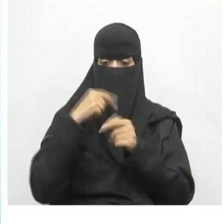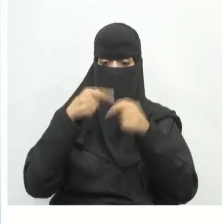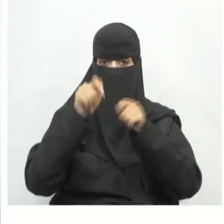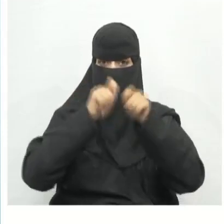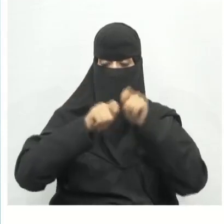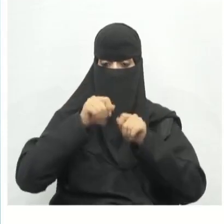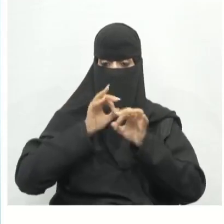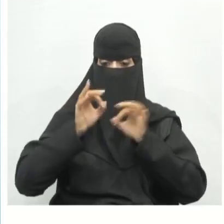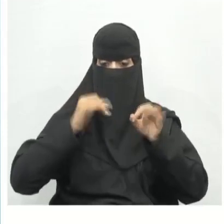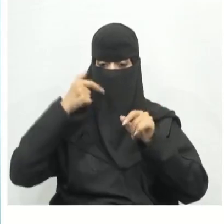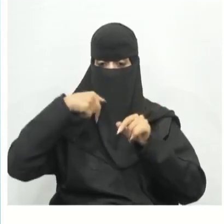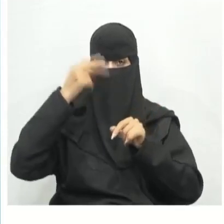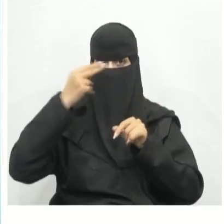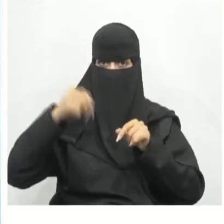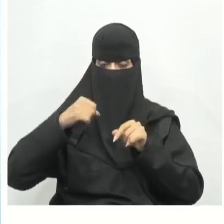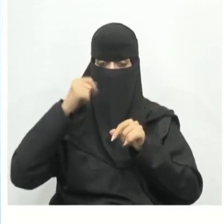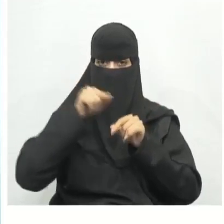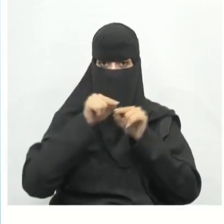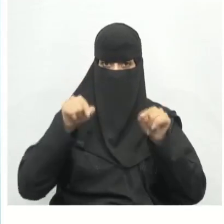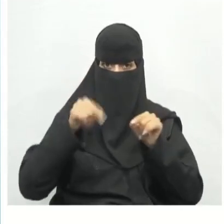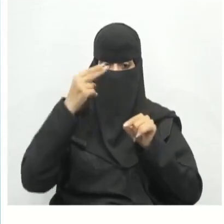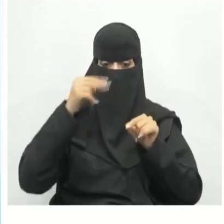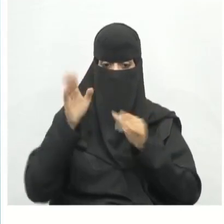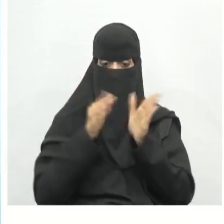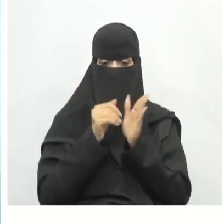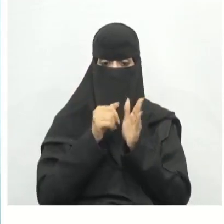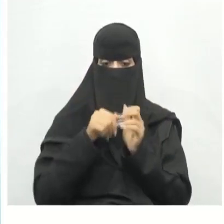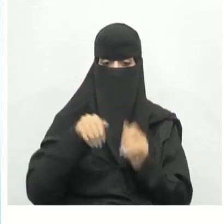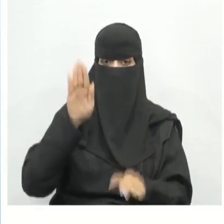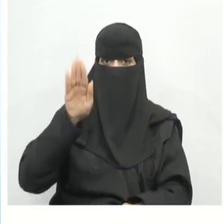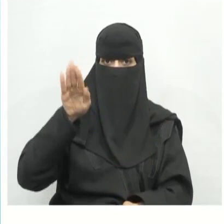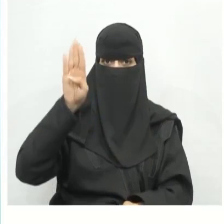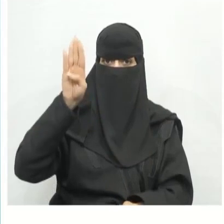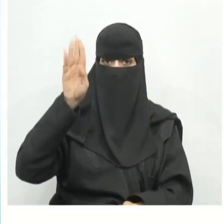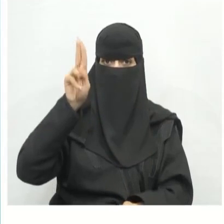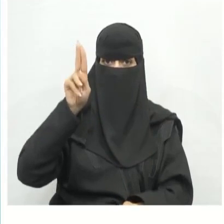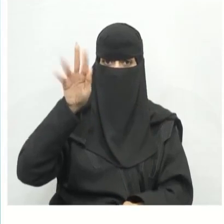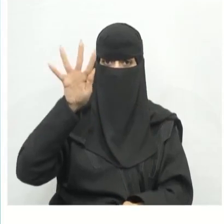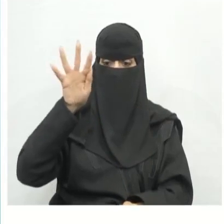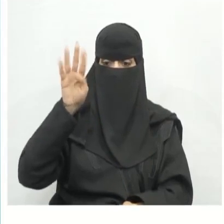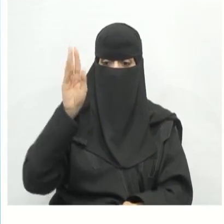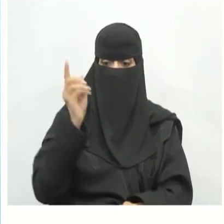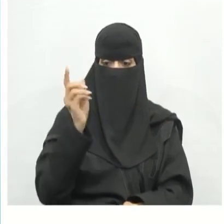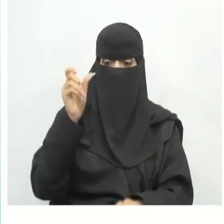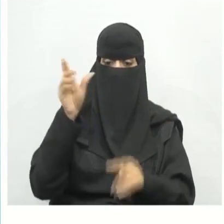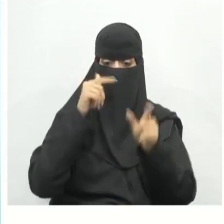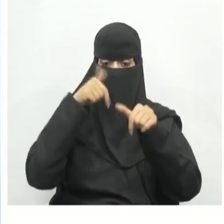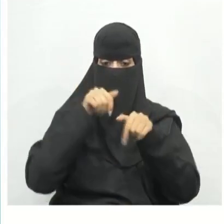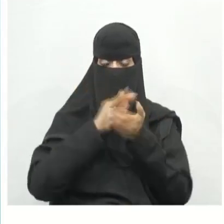سنستخدم تقنية الرسم التخطيطي سكتشينج حيث سنرسم الشكل على سطح المستوي يسمى